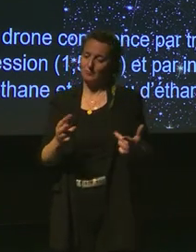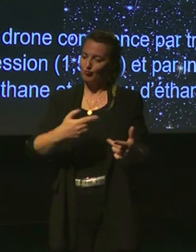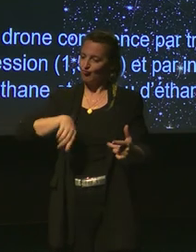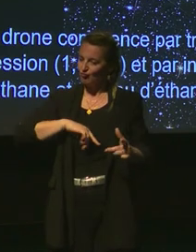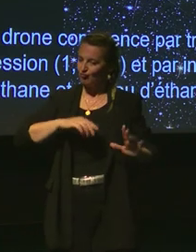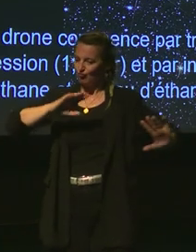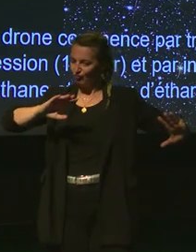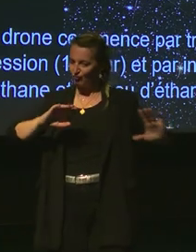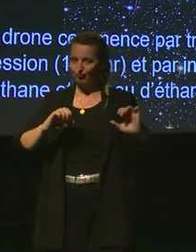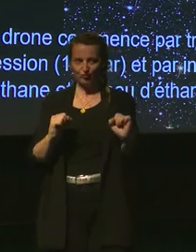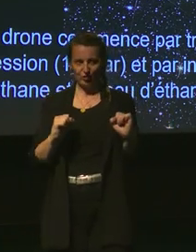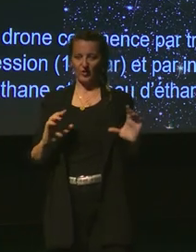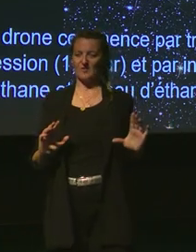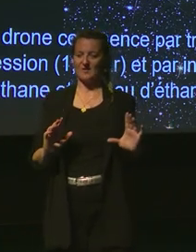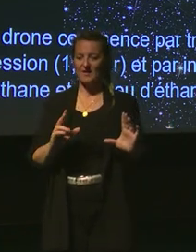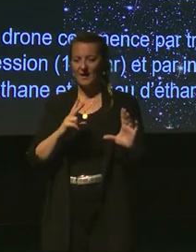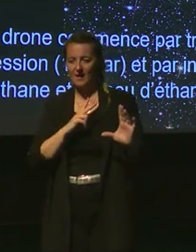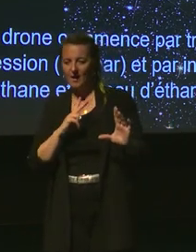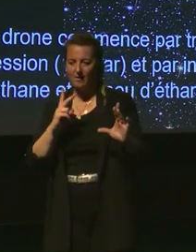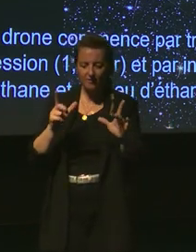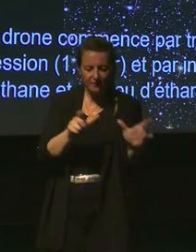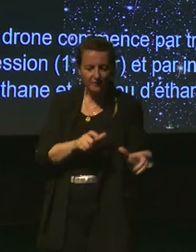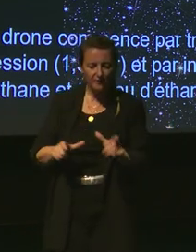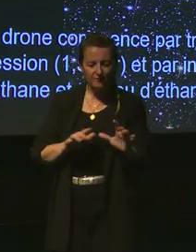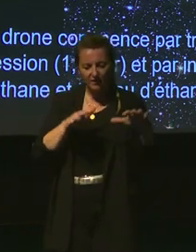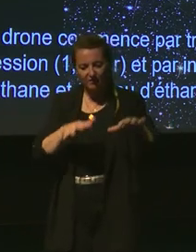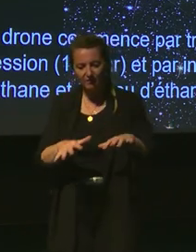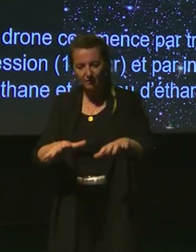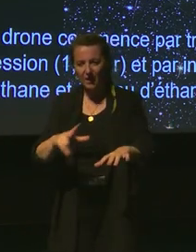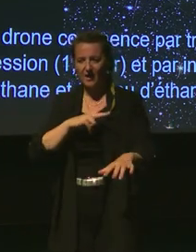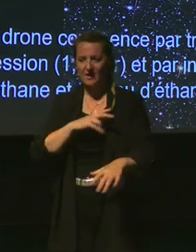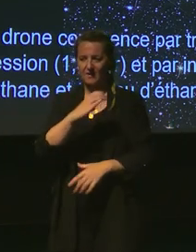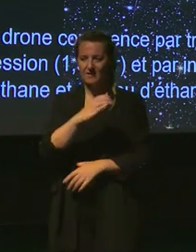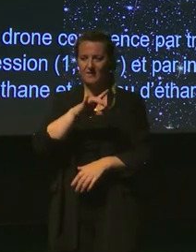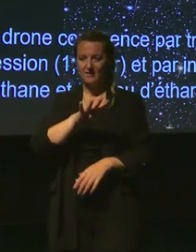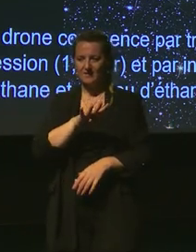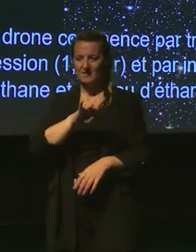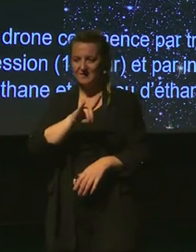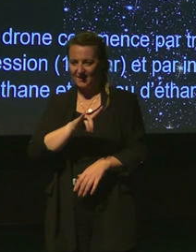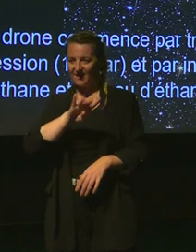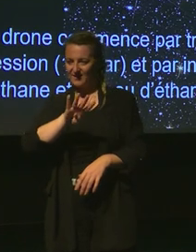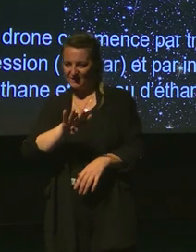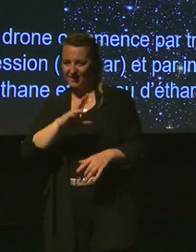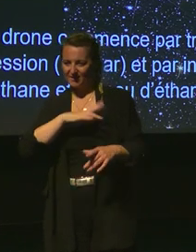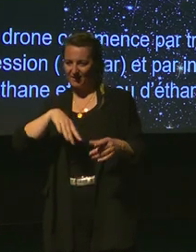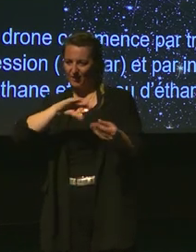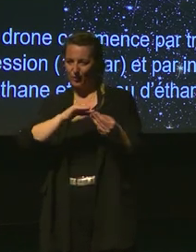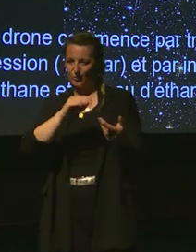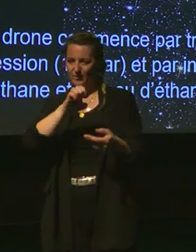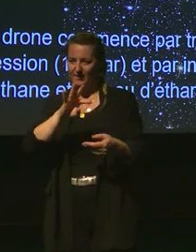et donc par un frère rouge on confirme la composition de la mer si on voit du métal et un peu du métal c'est l'équipe de cette température